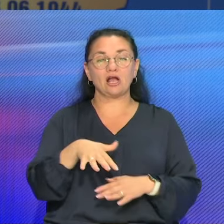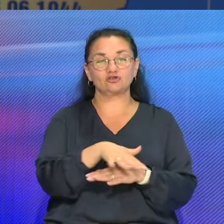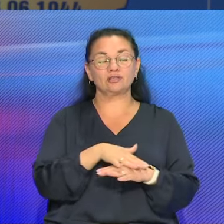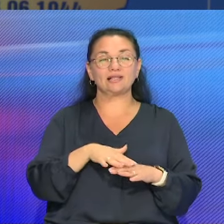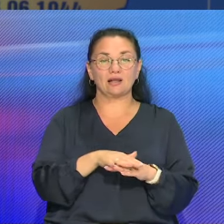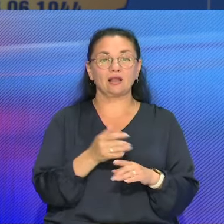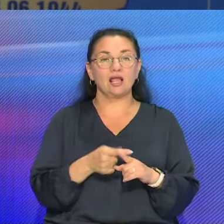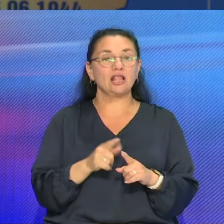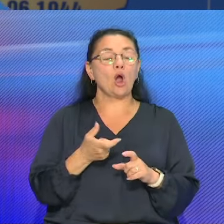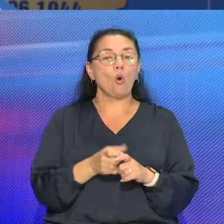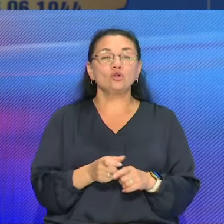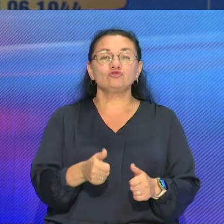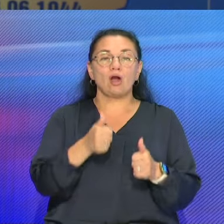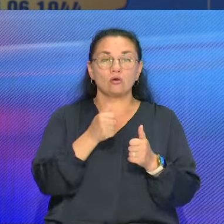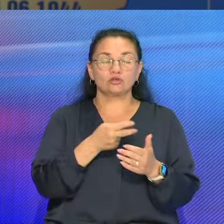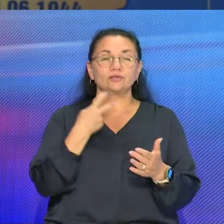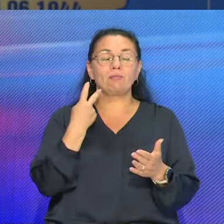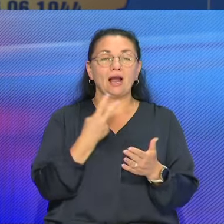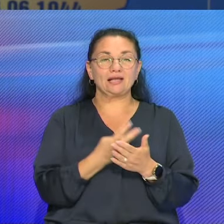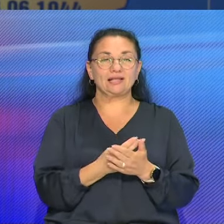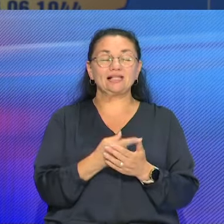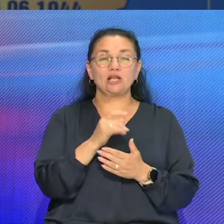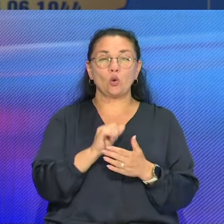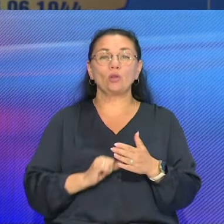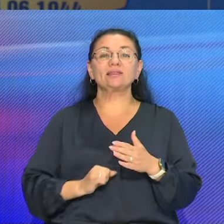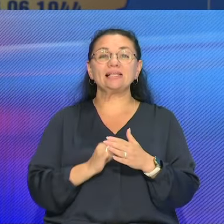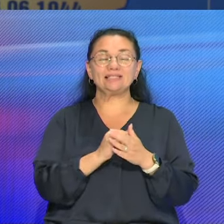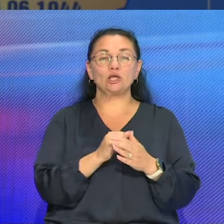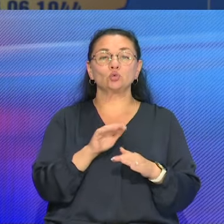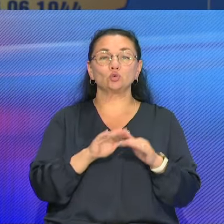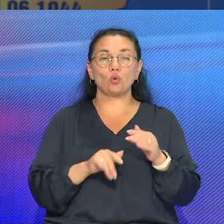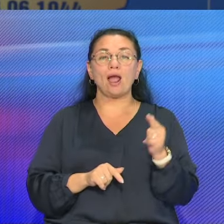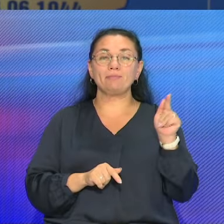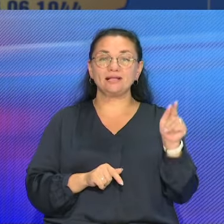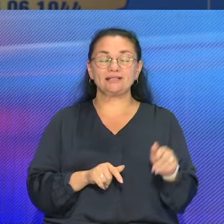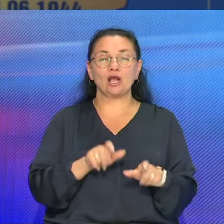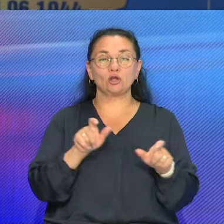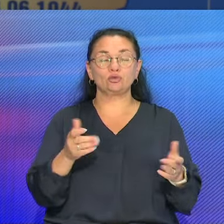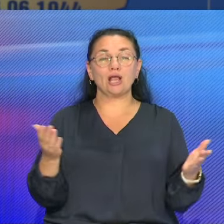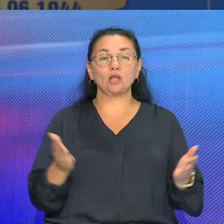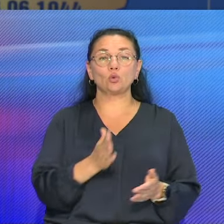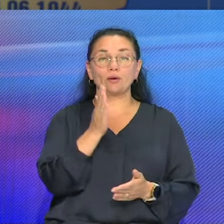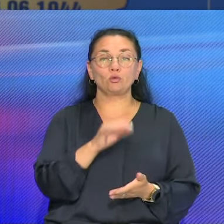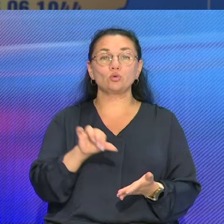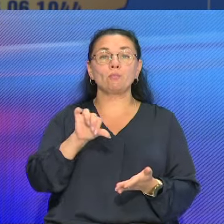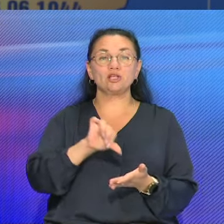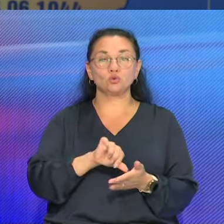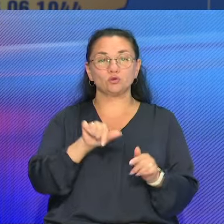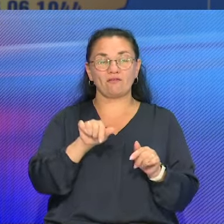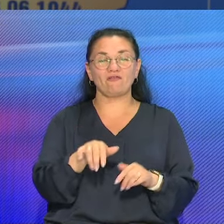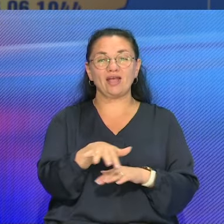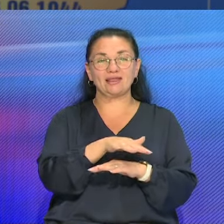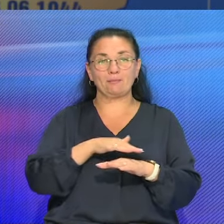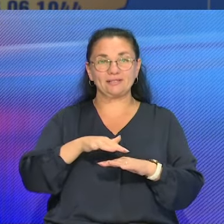очень серьезный результат. Я думаю, что он достигнут именно руками тех, кто сегодня будет присутствовать в этом зале, кто безотрывно от